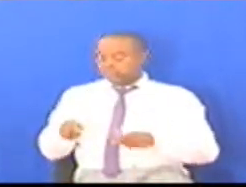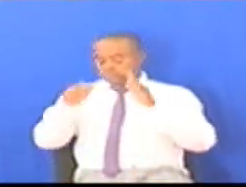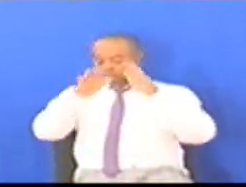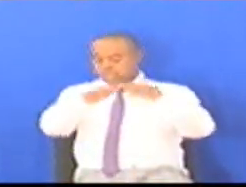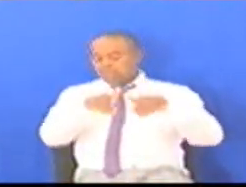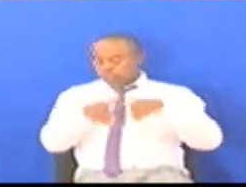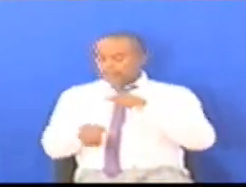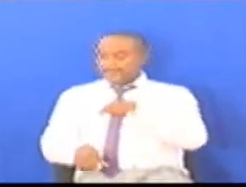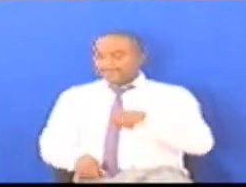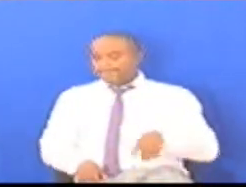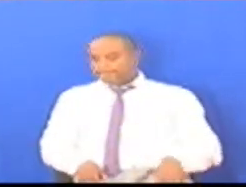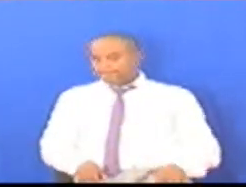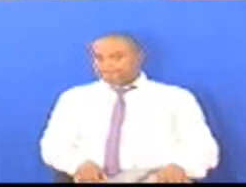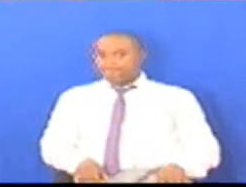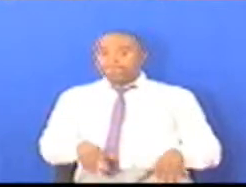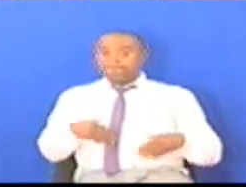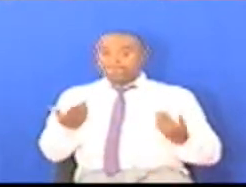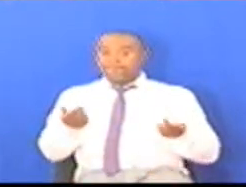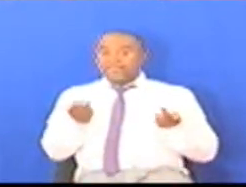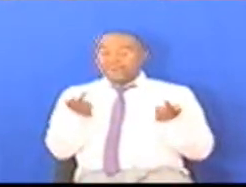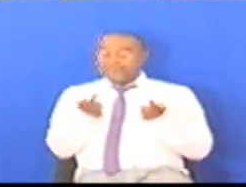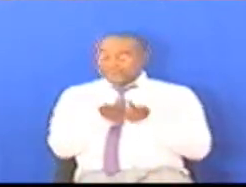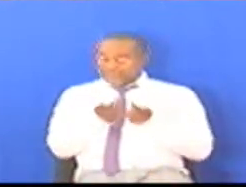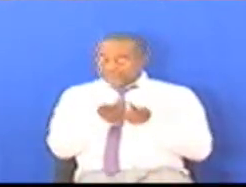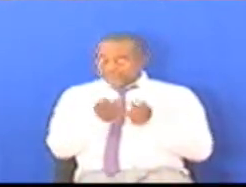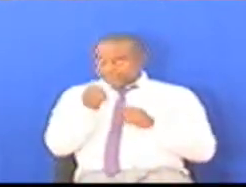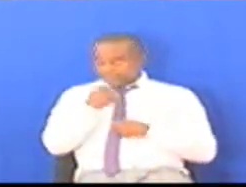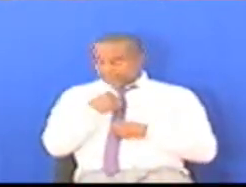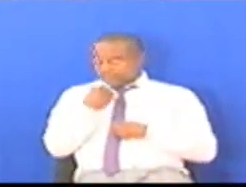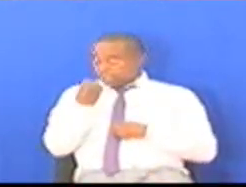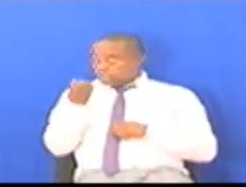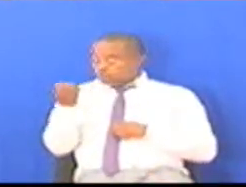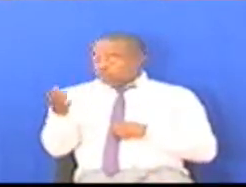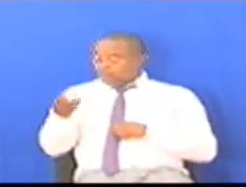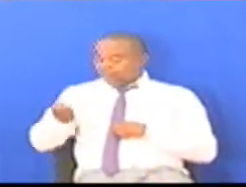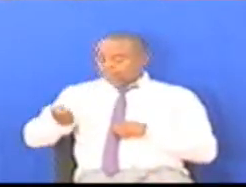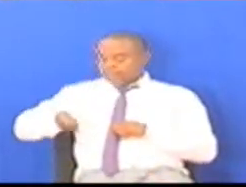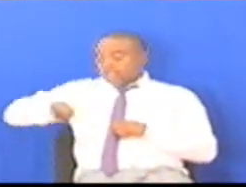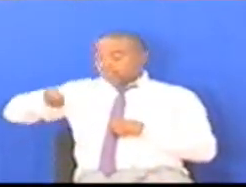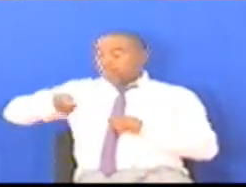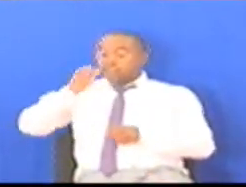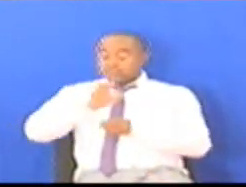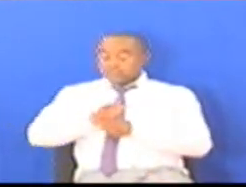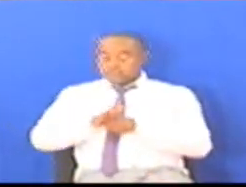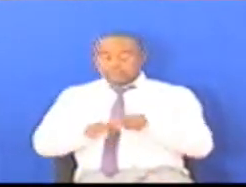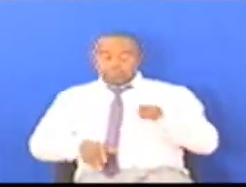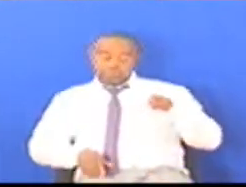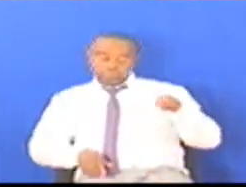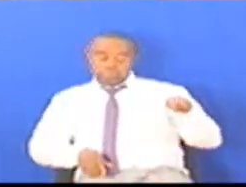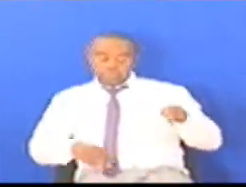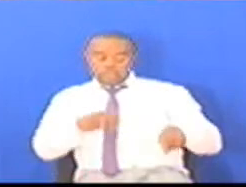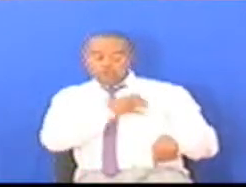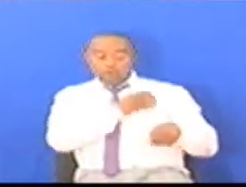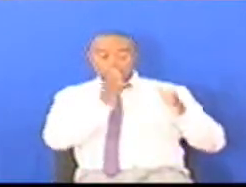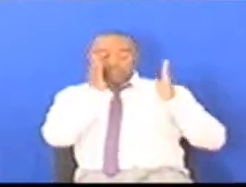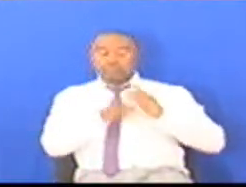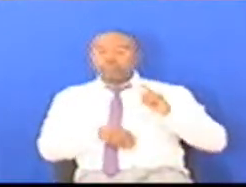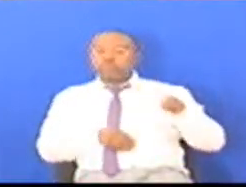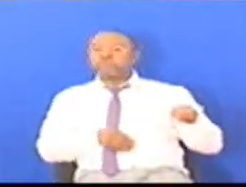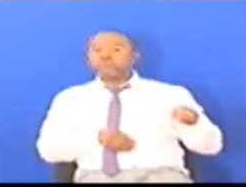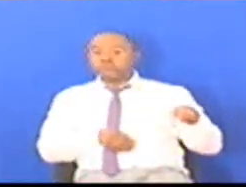mkubwa Zambamba na hilo Pongezi Nyingi zimwende Waziri mkuu Wajamuri ya mungano Wa